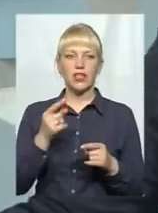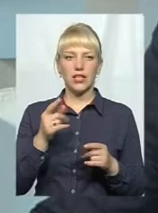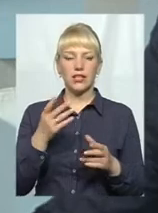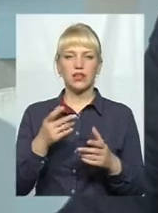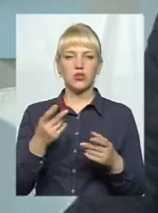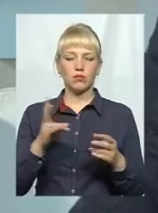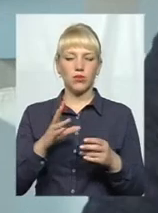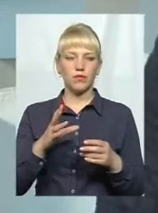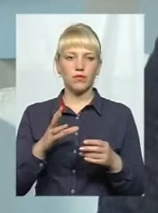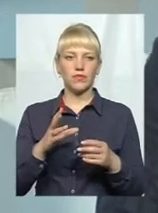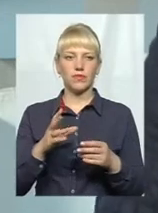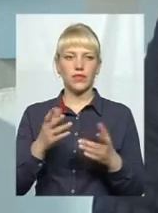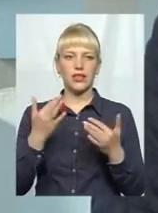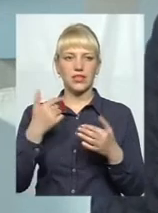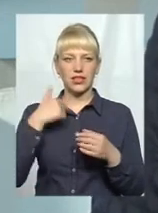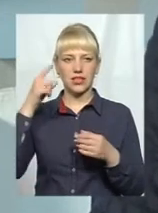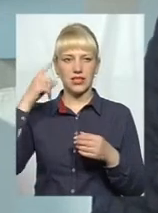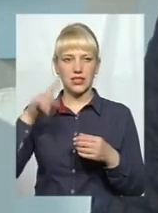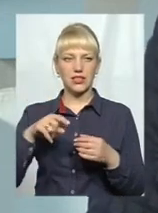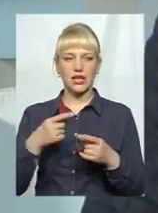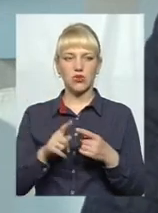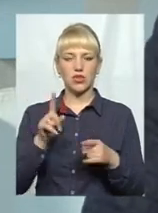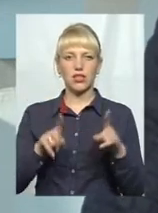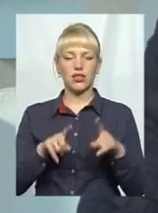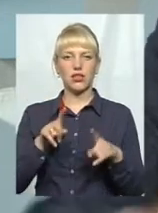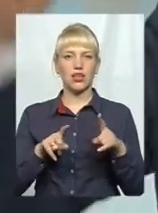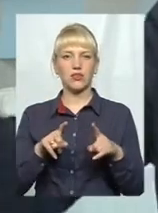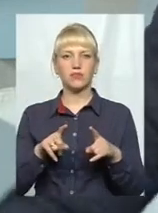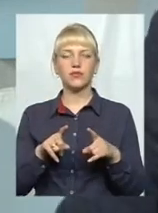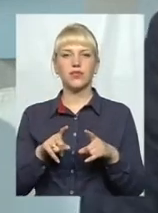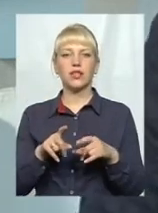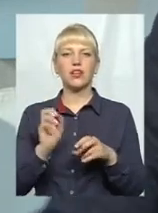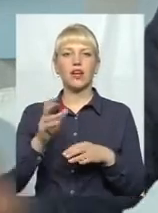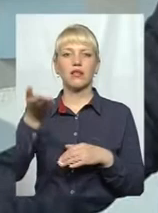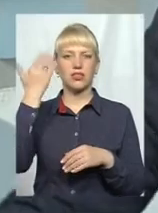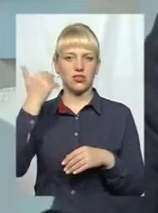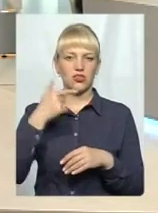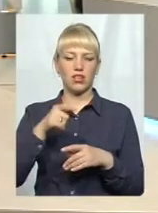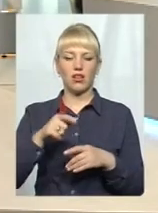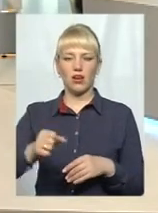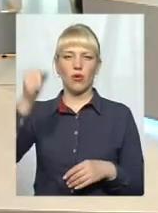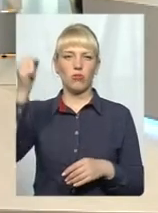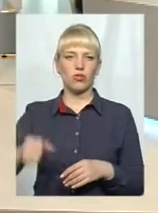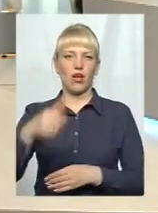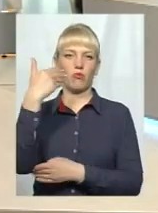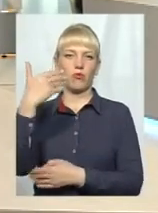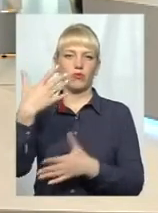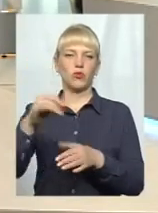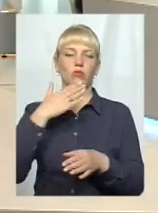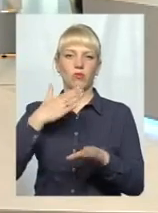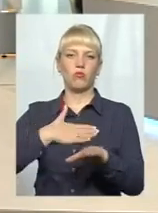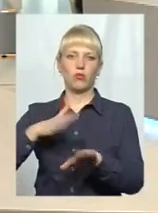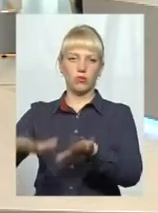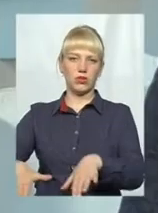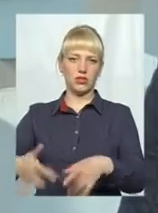поставили, там і було. Наскільки знаю, це було, знаєте, як в дикому заході, раніше, там поставили прапорез. Там ти і собі побудував